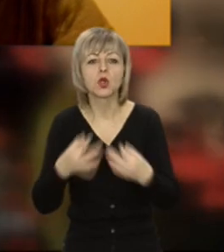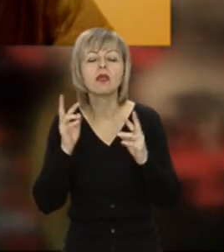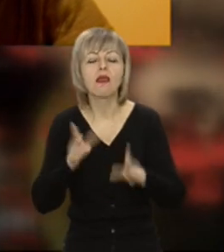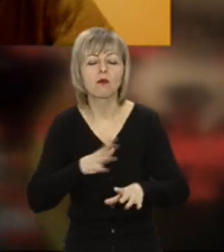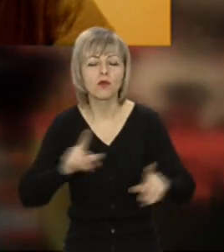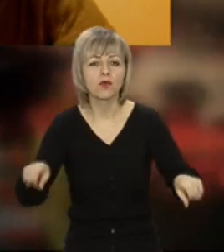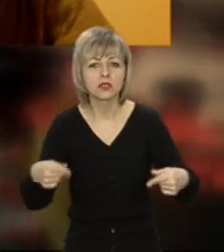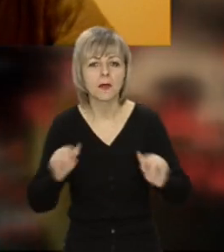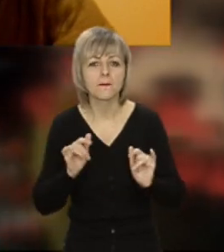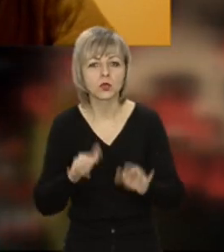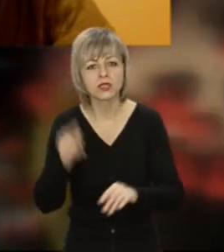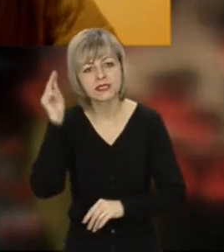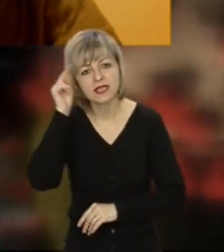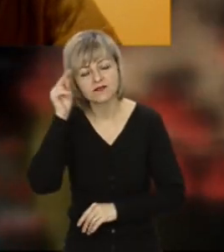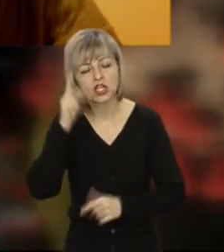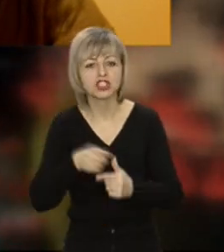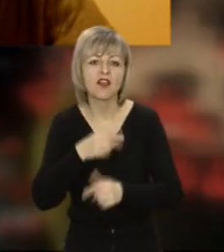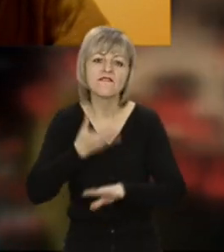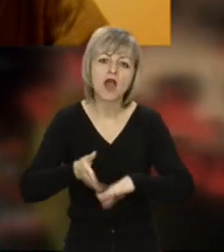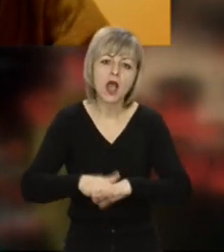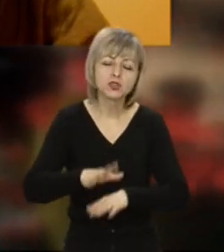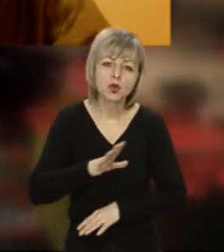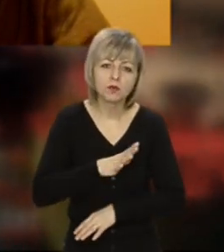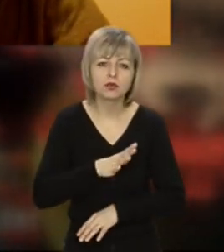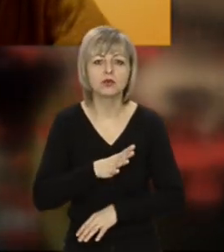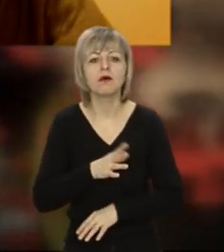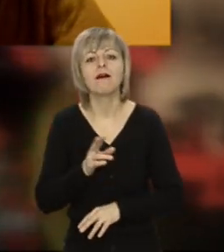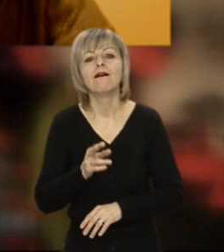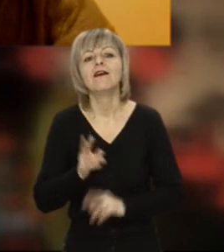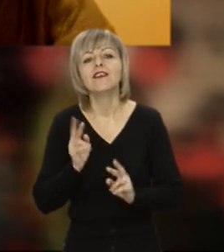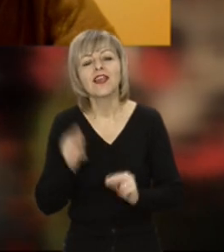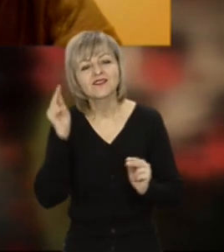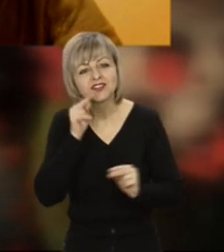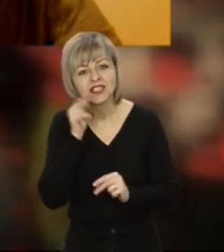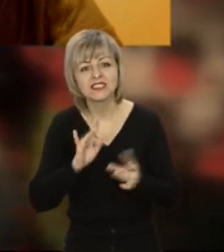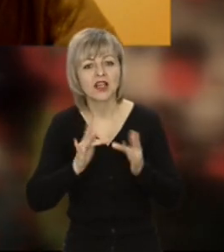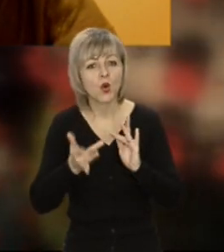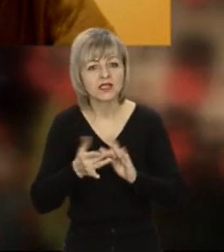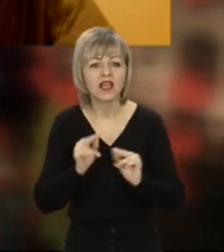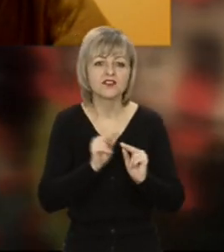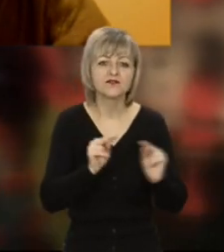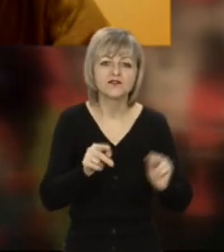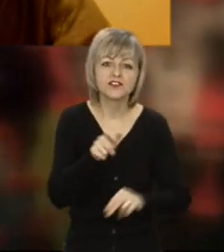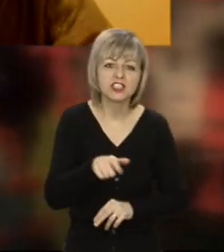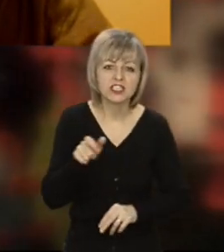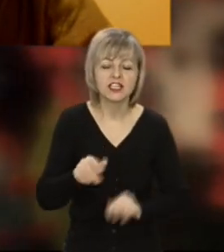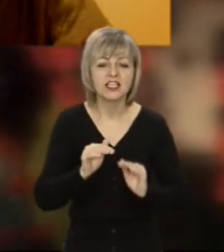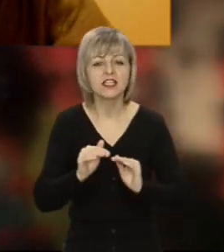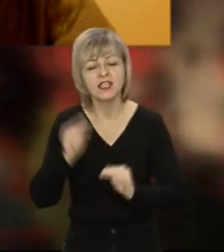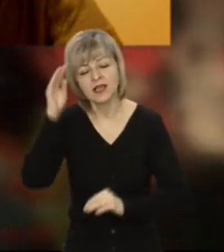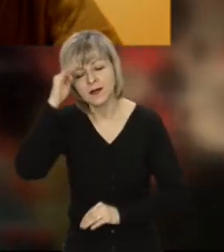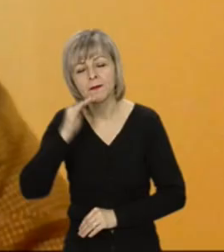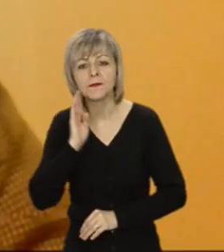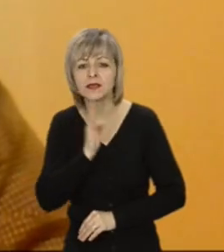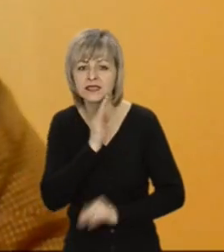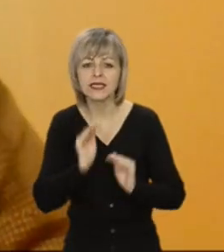організований, власне, процес навчання, чи важко було, як пережили це тривале навчання онлайн і вчителі, і батьки, і діти. Поділіться досвідом, будь